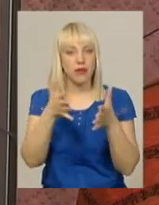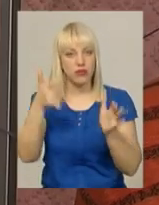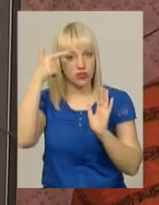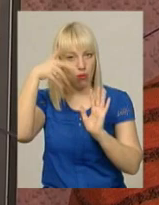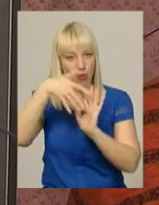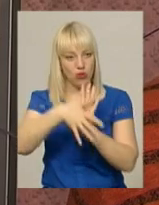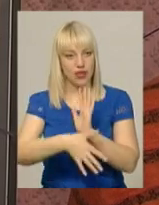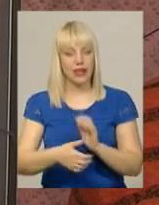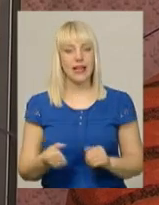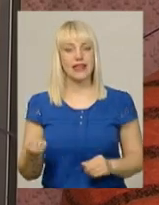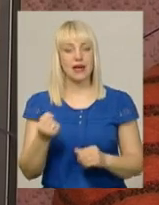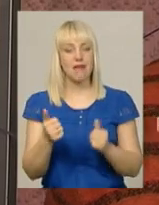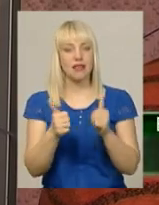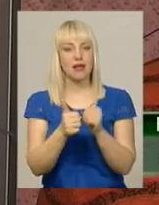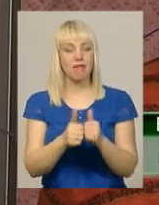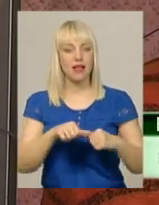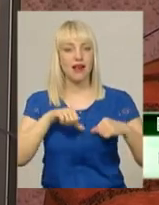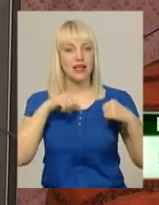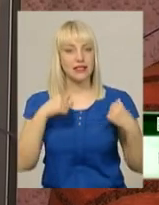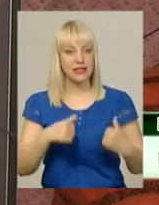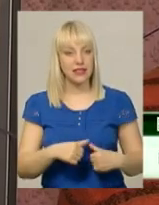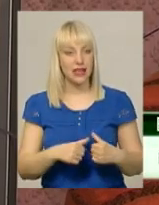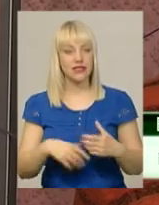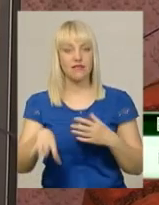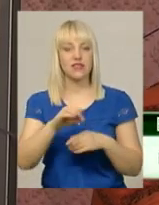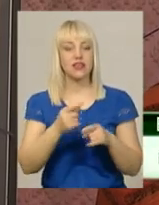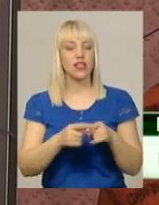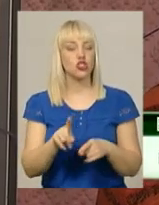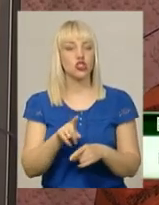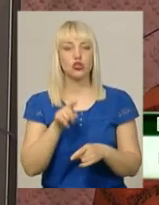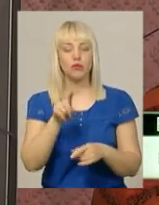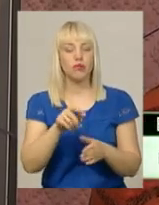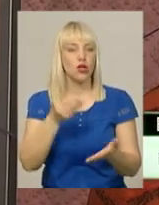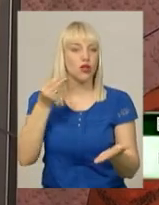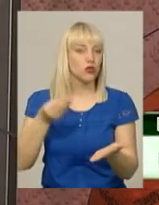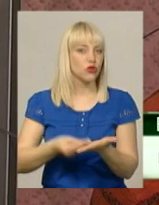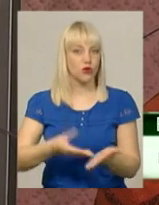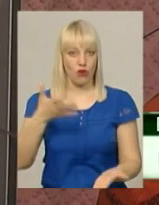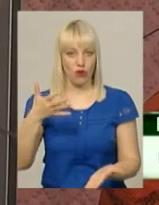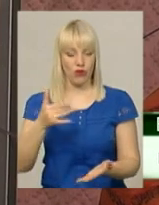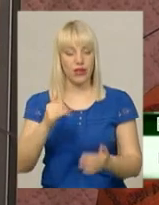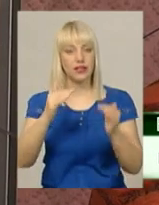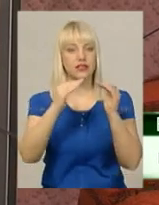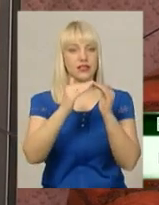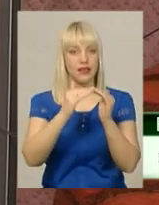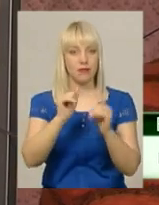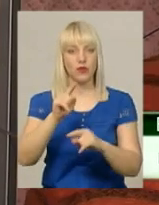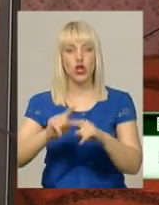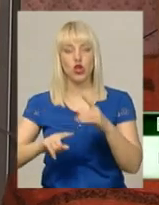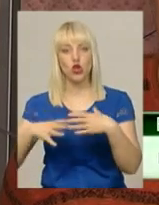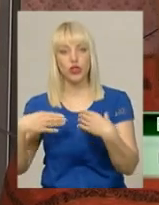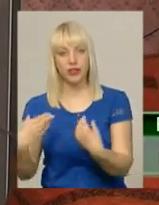Тримати біля серця можна все те, що тобі саме дороге. Це і дім, і родина, і